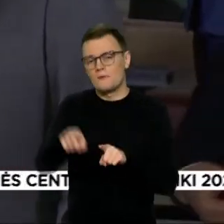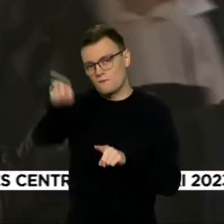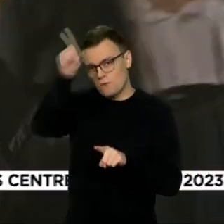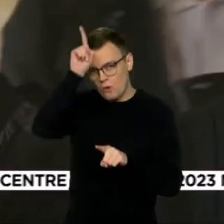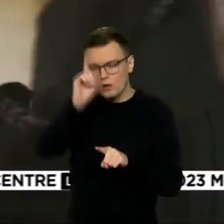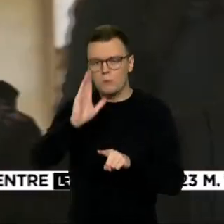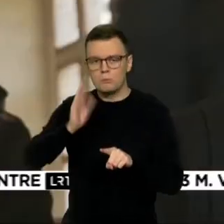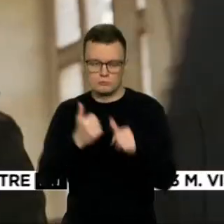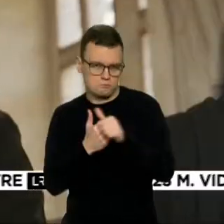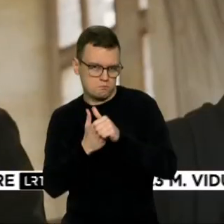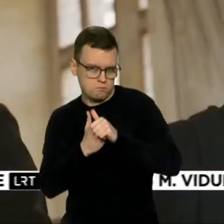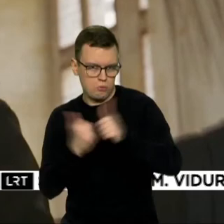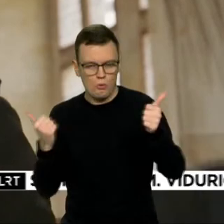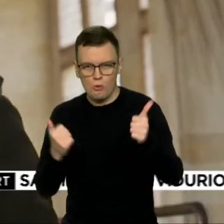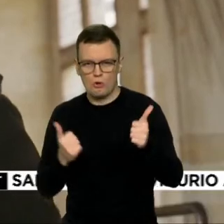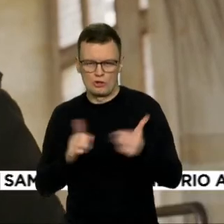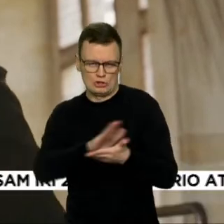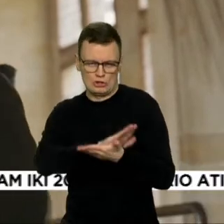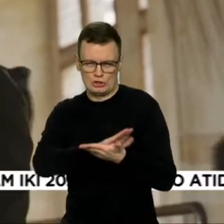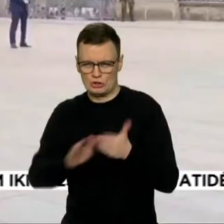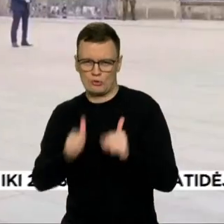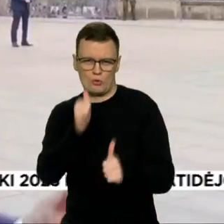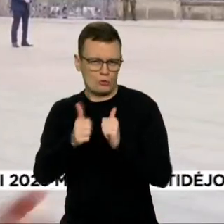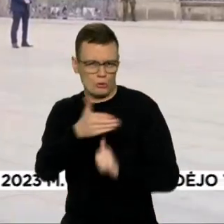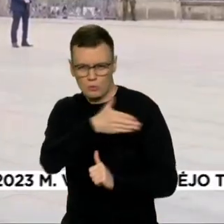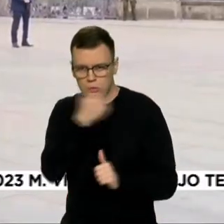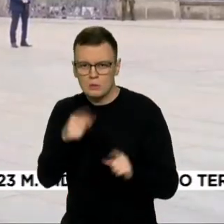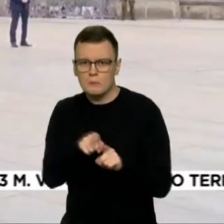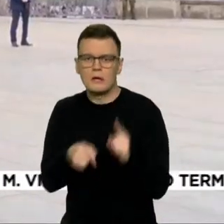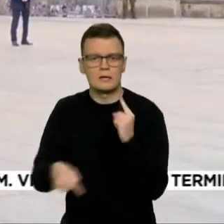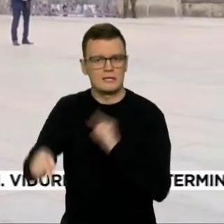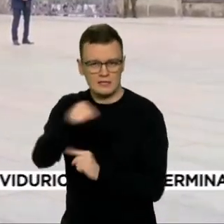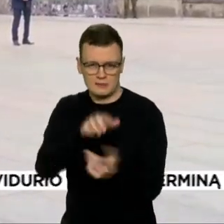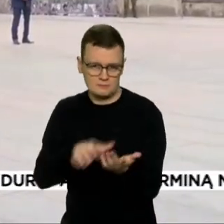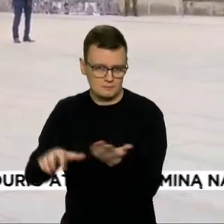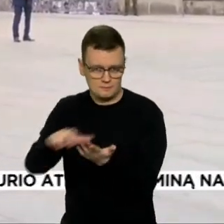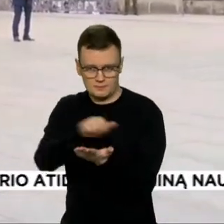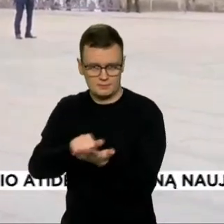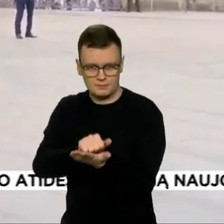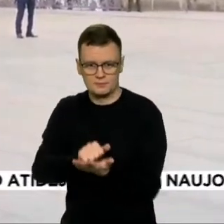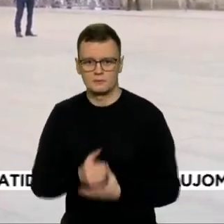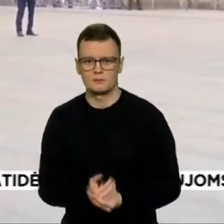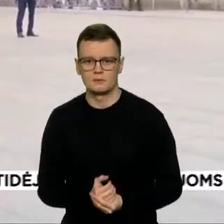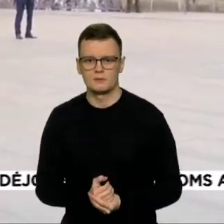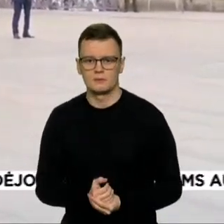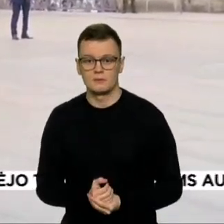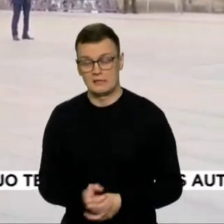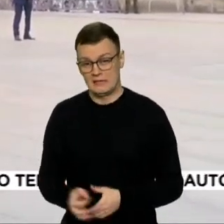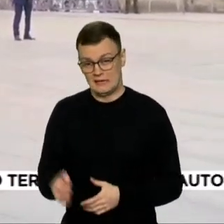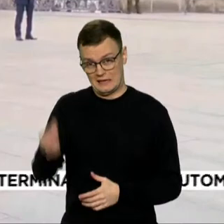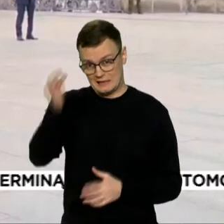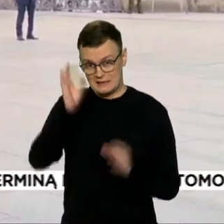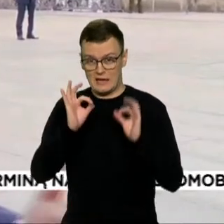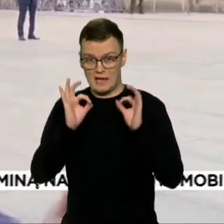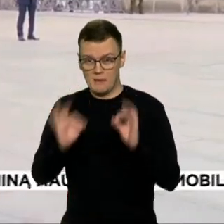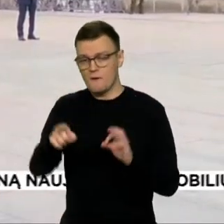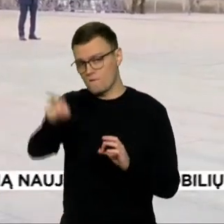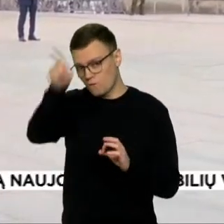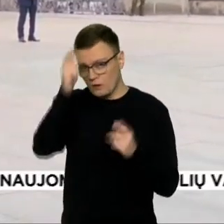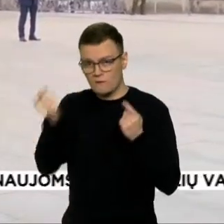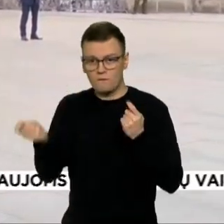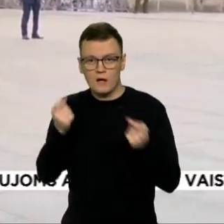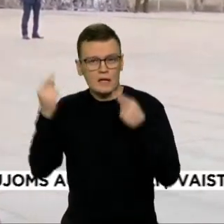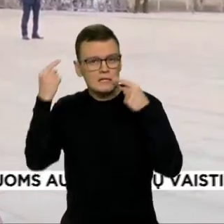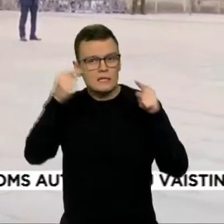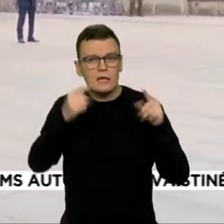konkurencinį pranašumą ir iškraipys bendrąją rinką. Puikiai atsimename, kaip Vokietija vadovavo kitiems, kaip buvo labai